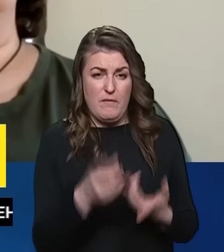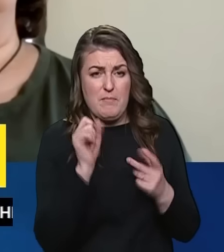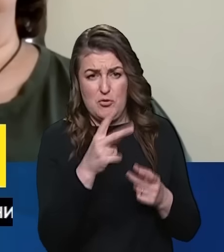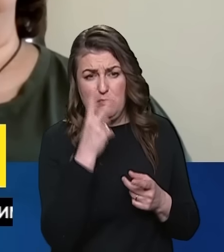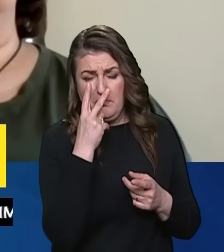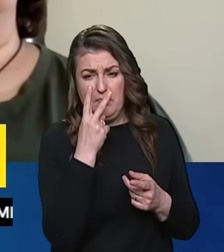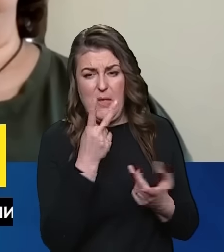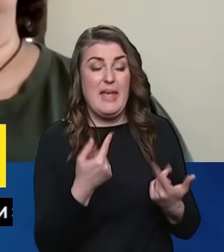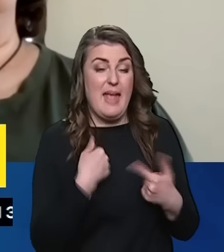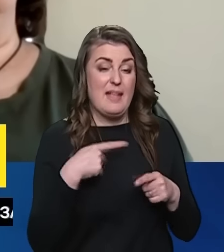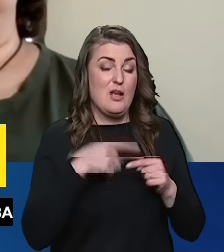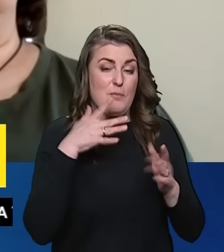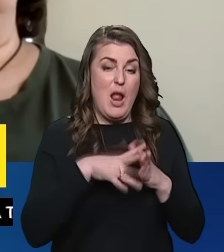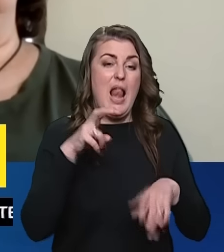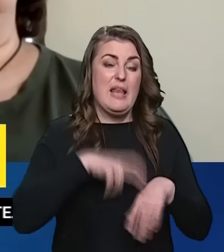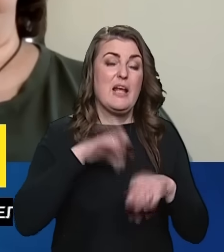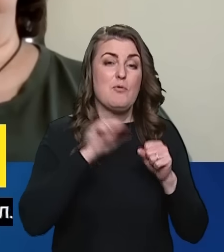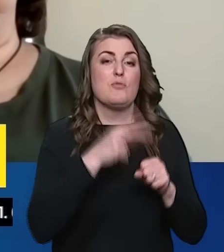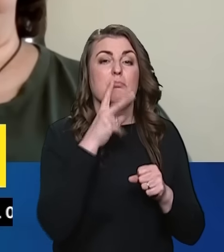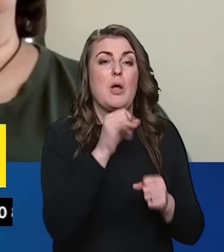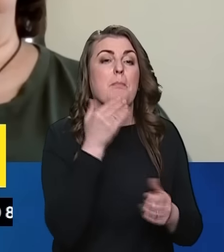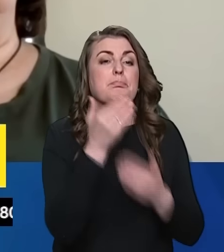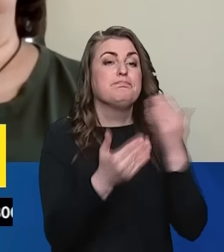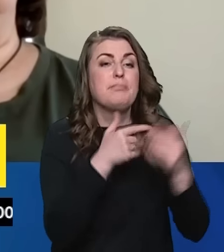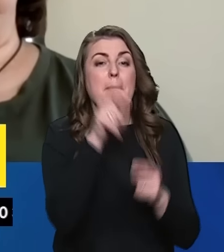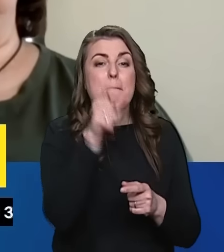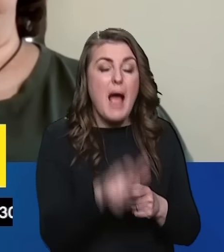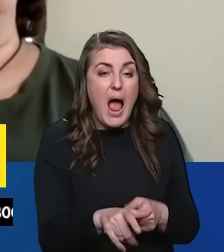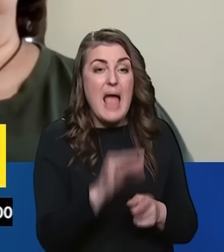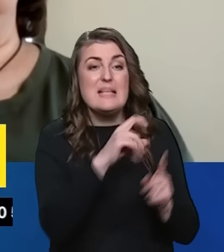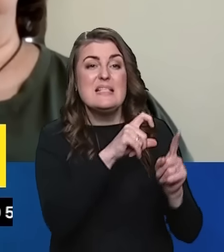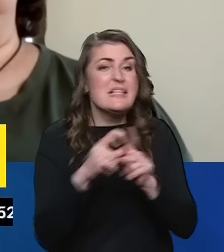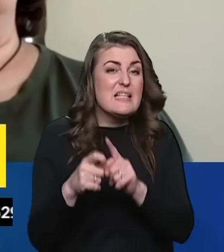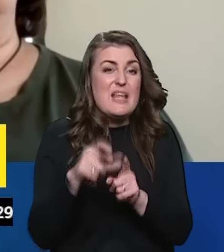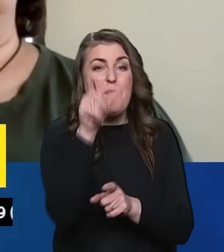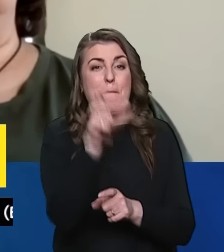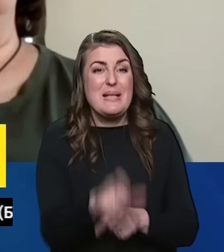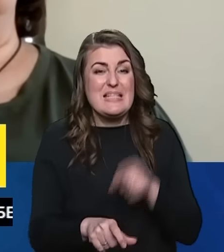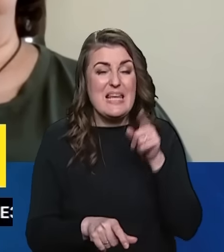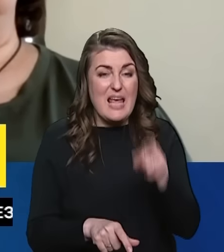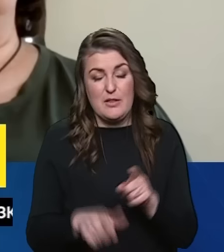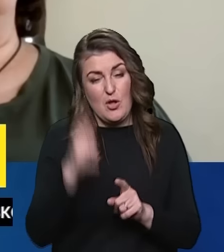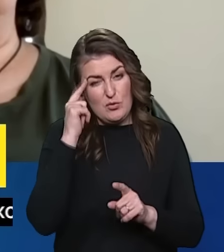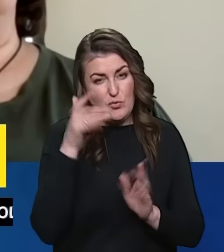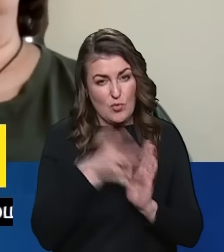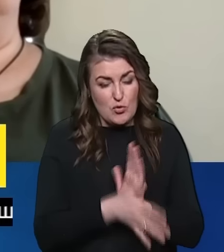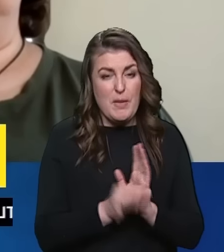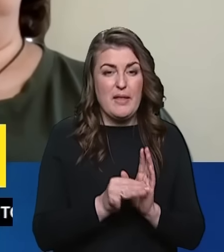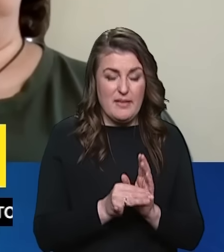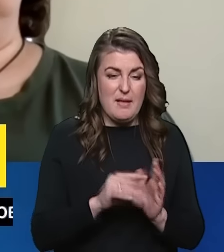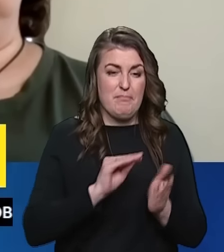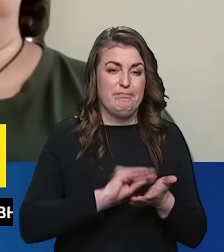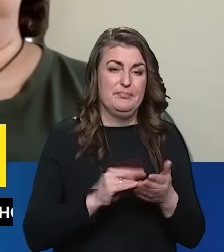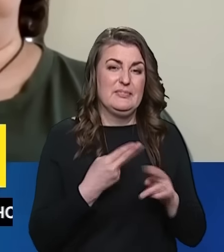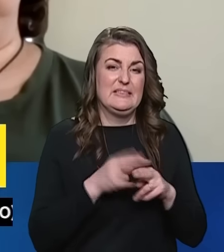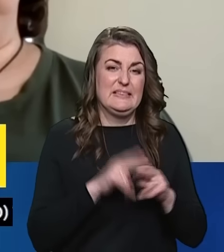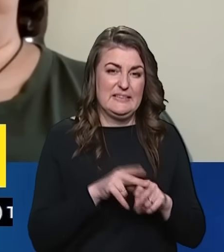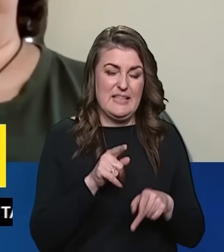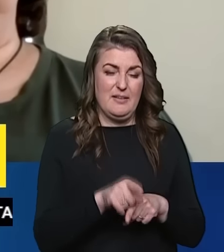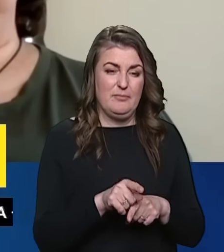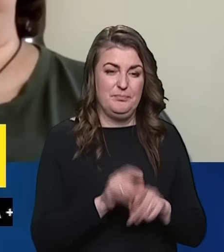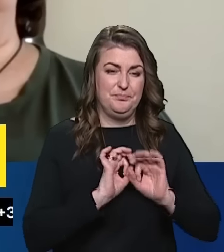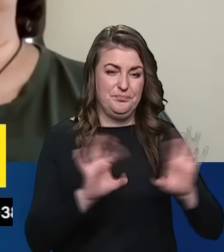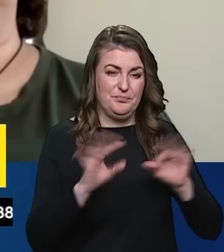ви ж можете тільки розпитати, я так розумію, що лікар може тільки розпитати пацієнта і зі слів пацієнта зрозуміти і трактувати цей